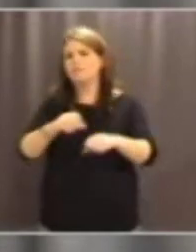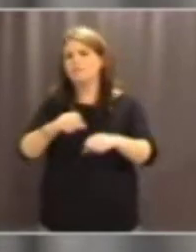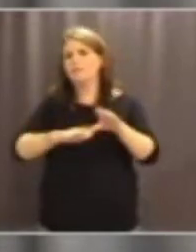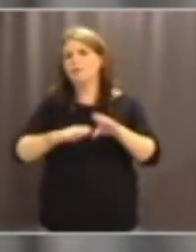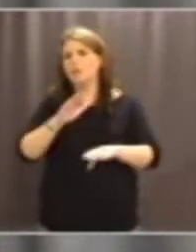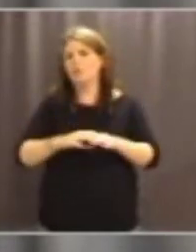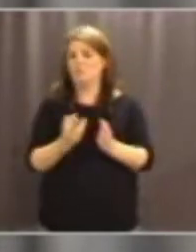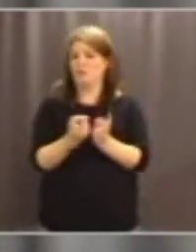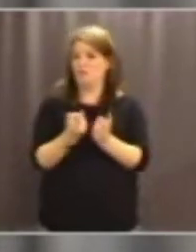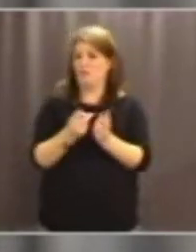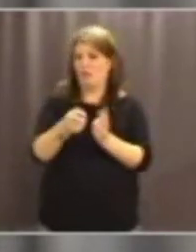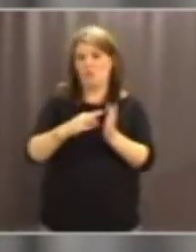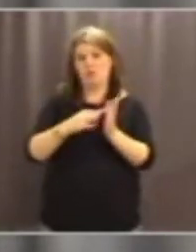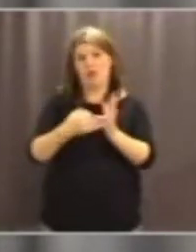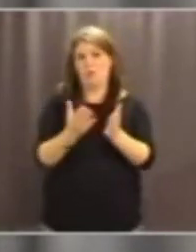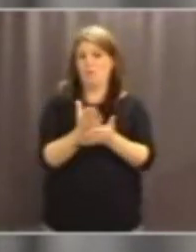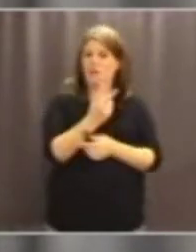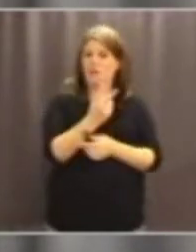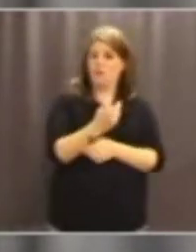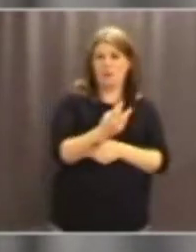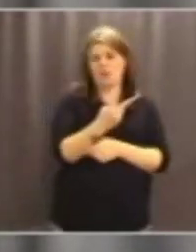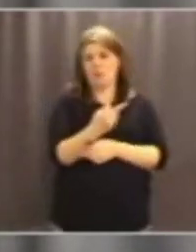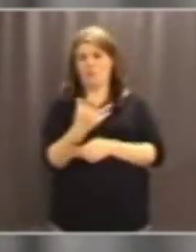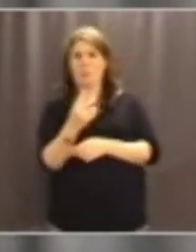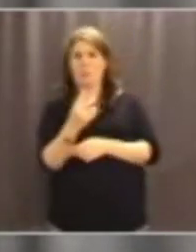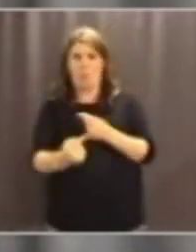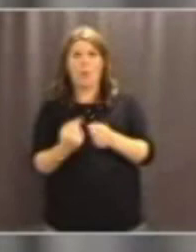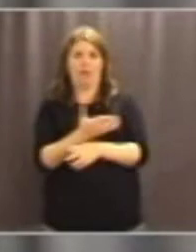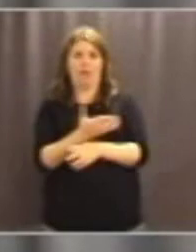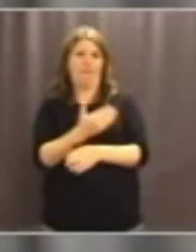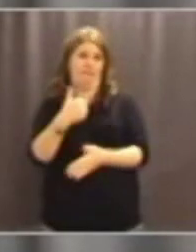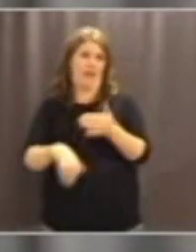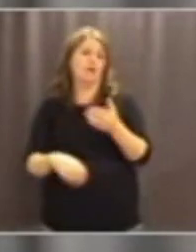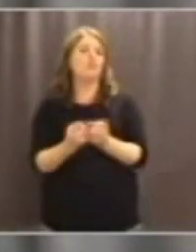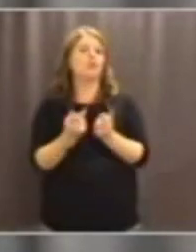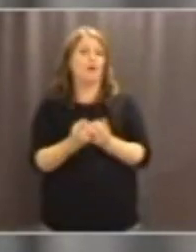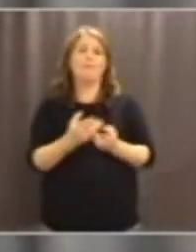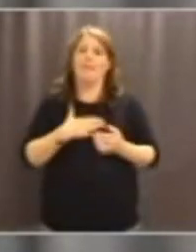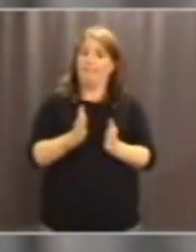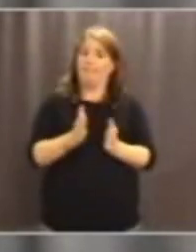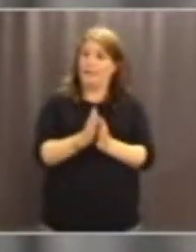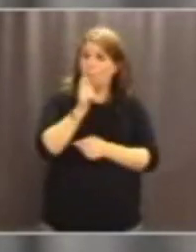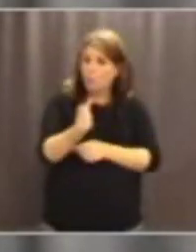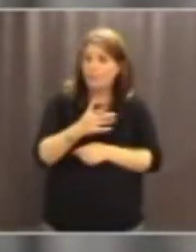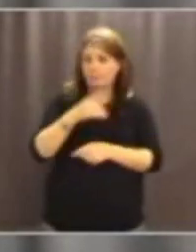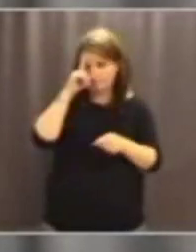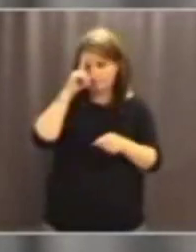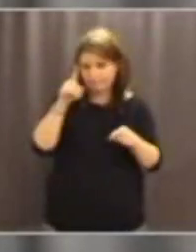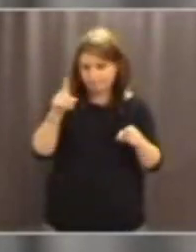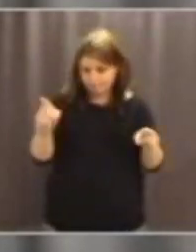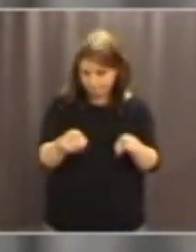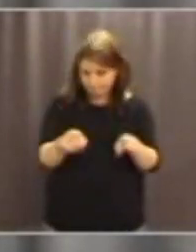kanske ett projekt på mellan 20 och 25 år när det blir förverkligat Med dessa ord Rofarans tillstyrke vid det enliga